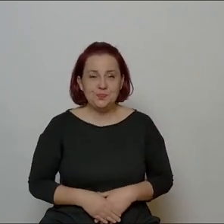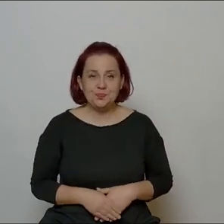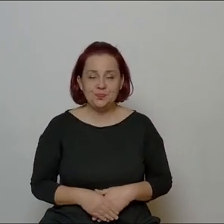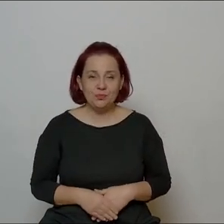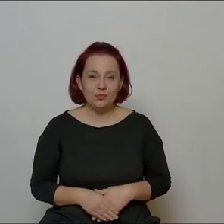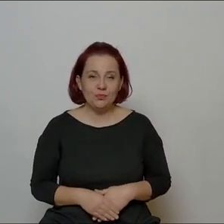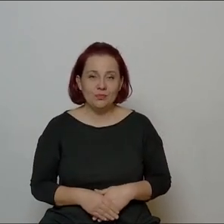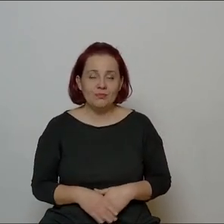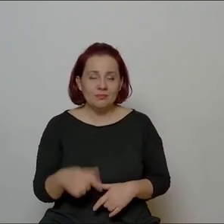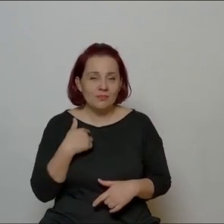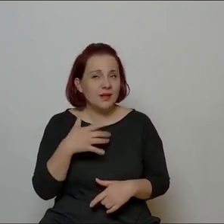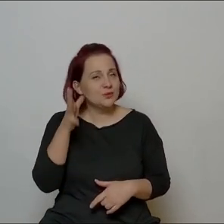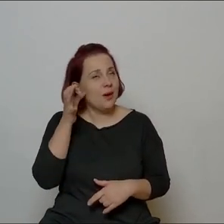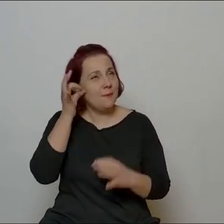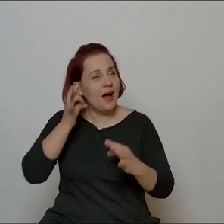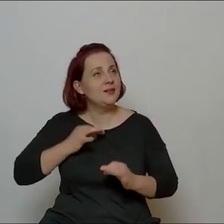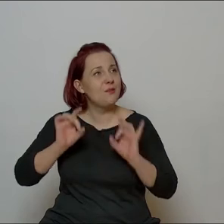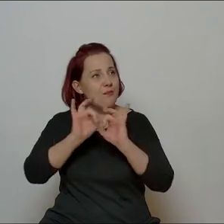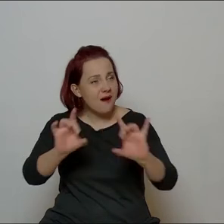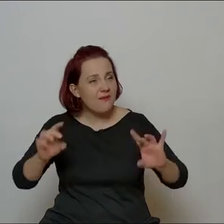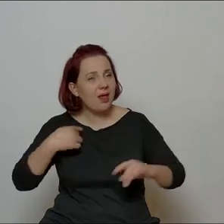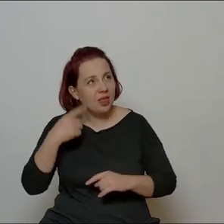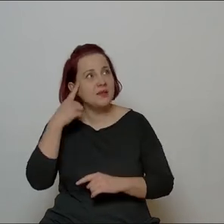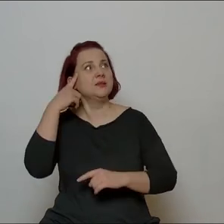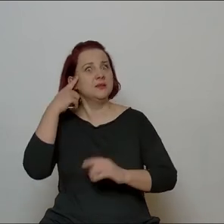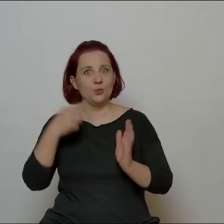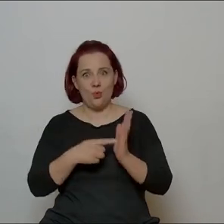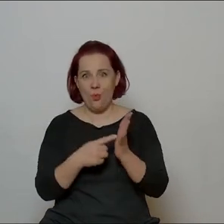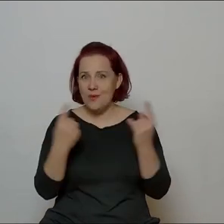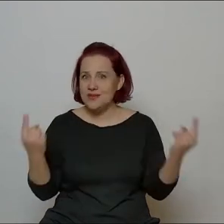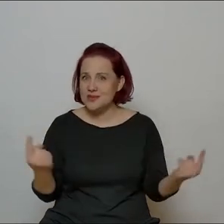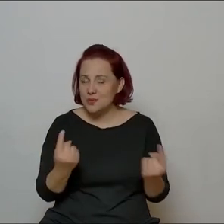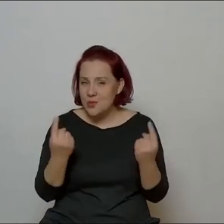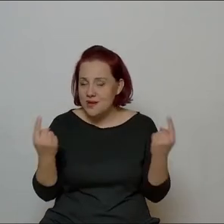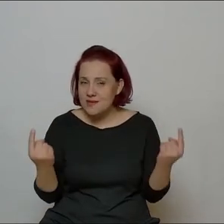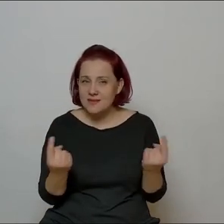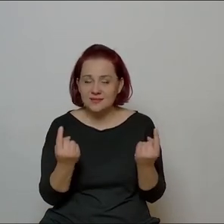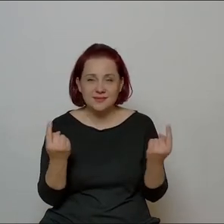I tak właśnie, słuchałam pani profesor, to sobie przypomniałam ten moment, że